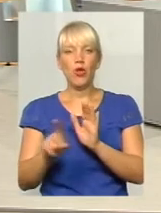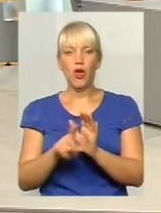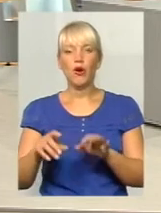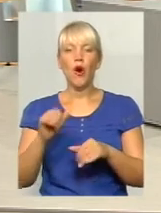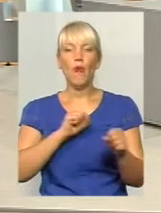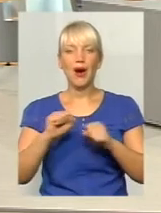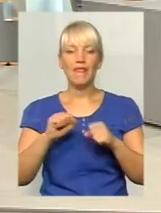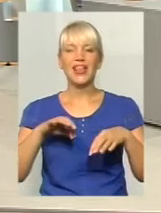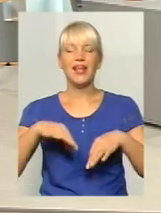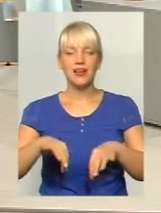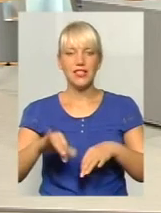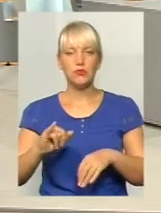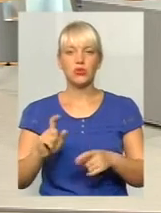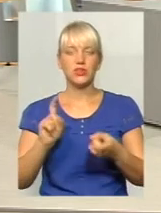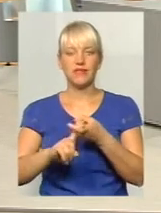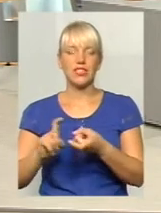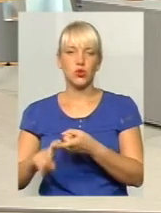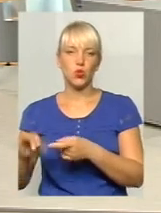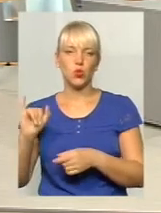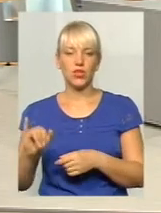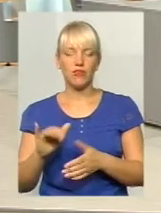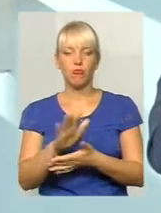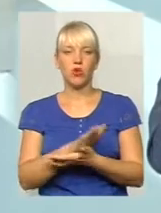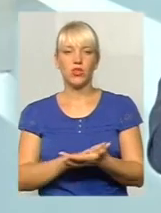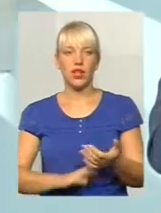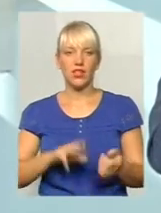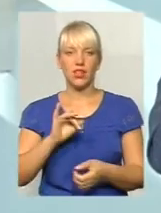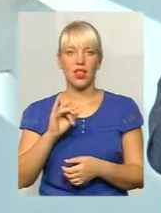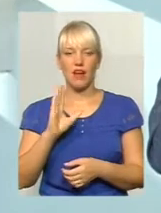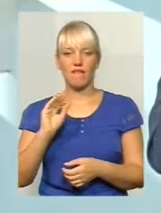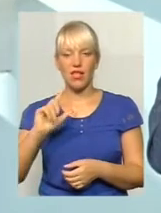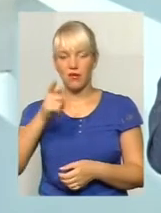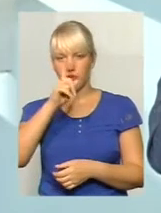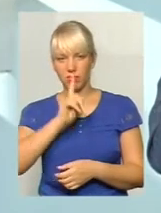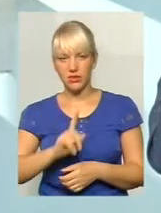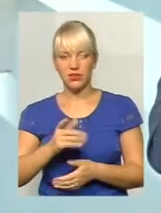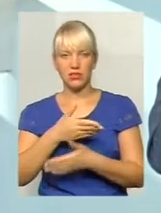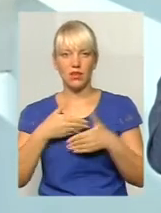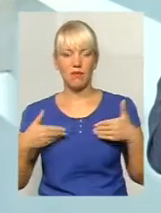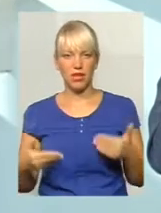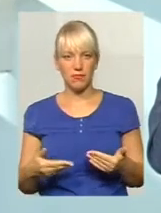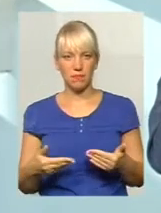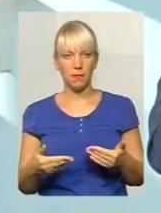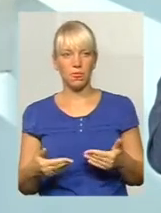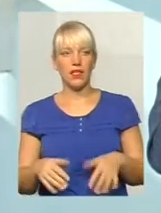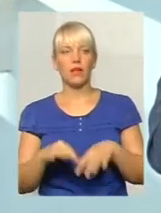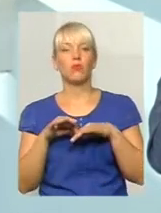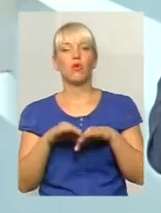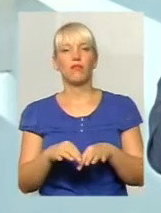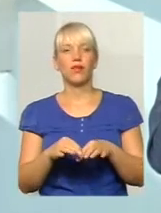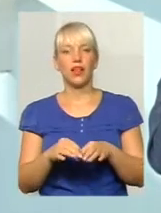транспорту та зв'язку. В травні місяці ми провели